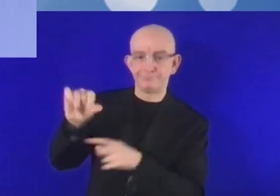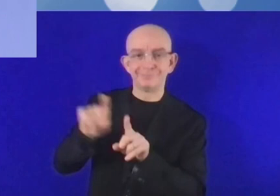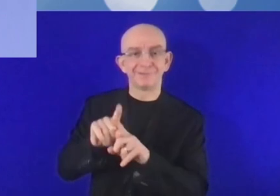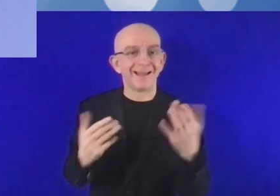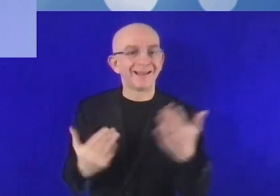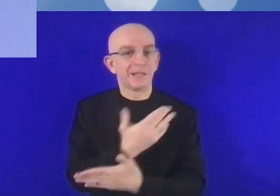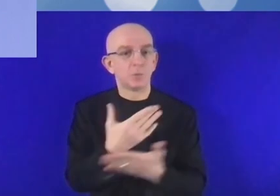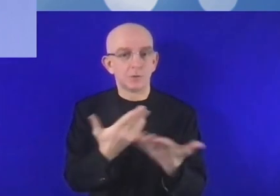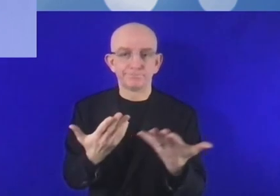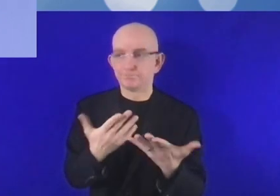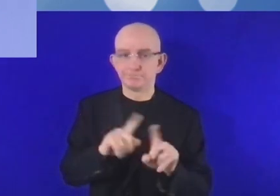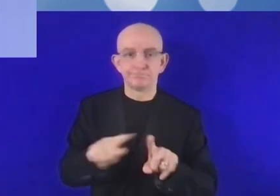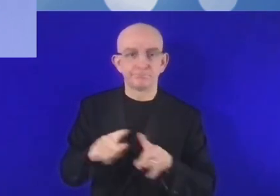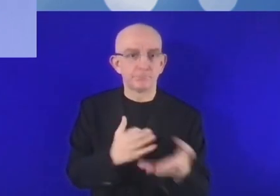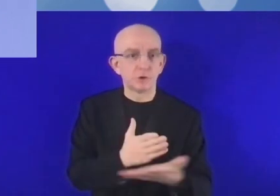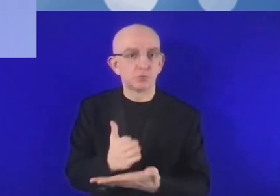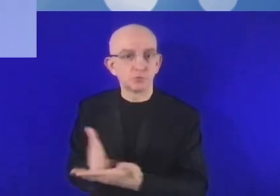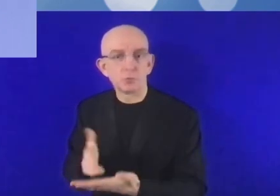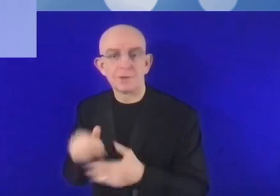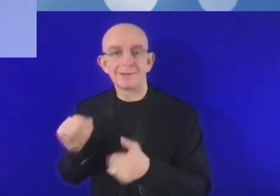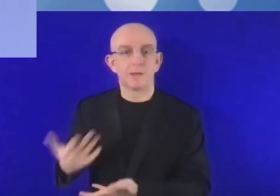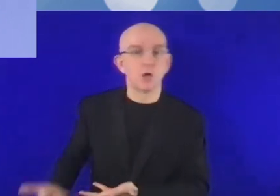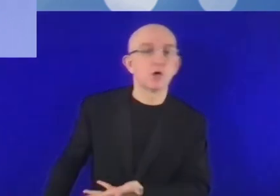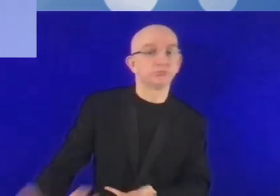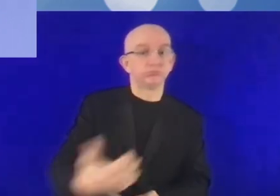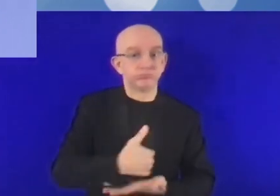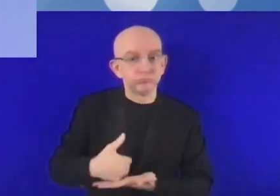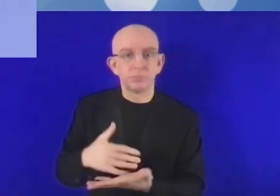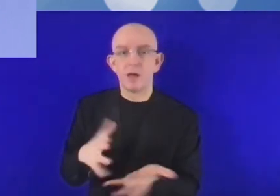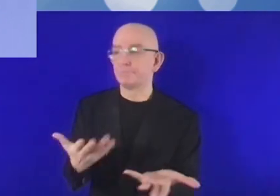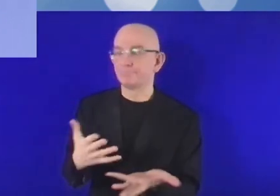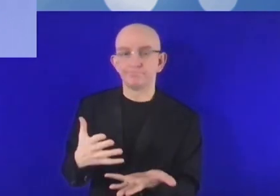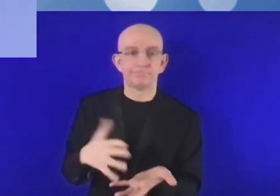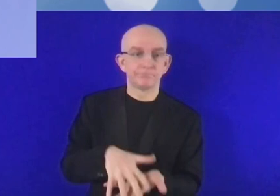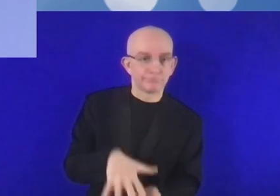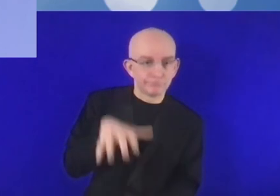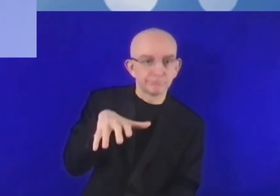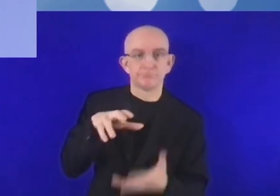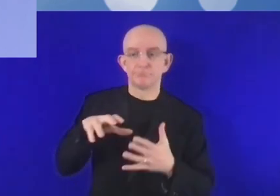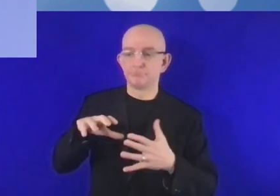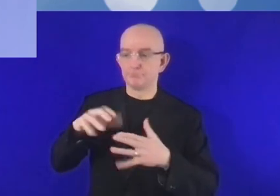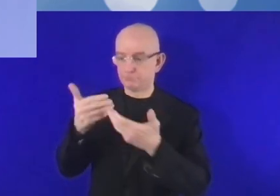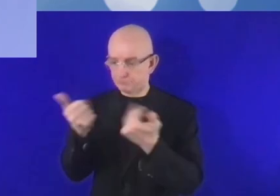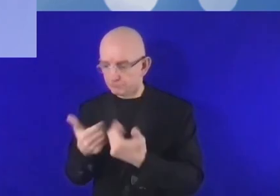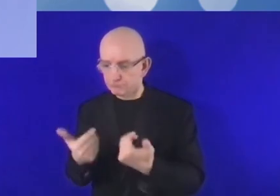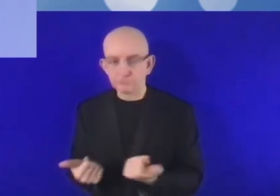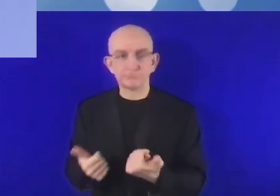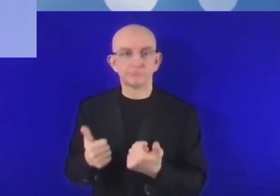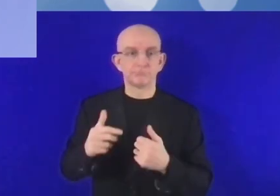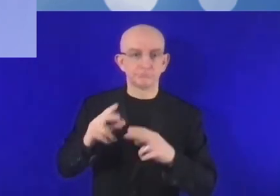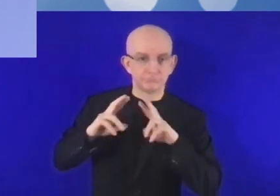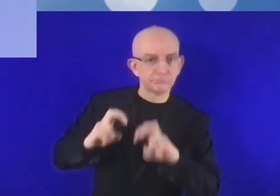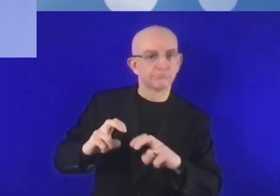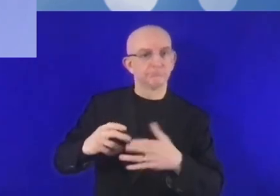Ça veut dire qu'on a besoin de bons outils pour collecter, pour traiter, pour conserver les données.